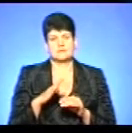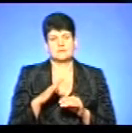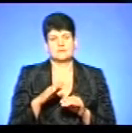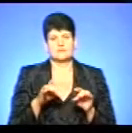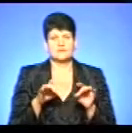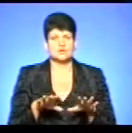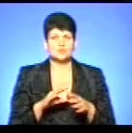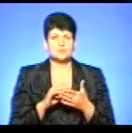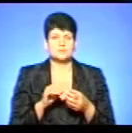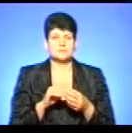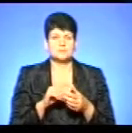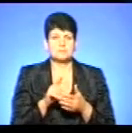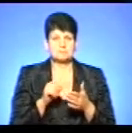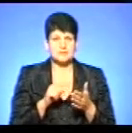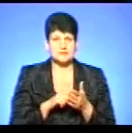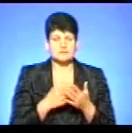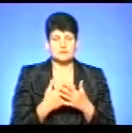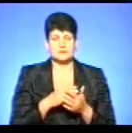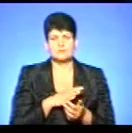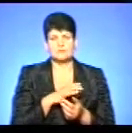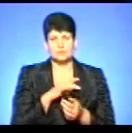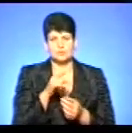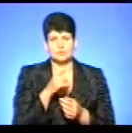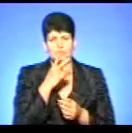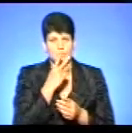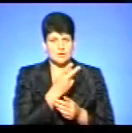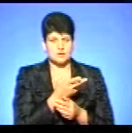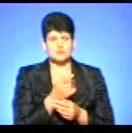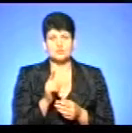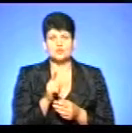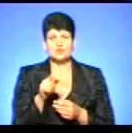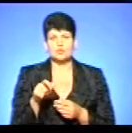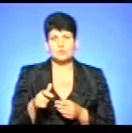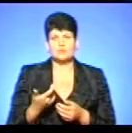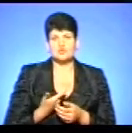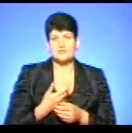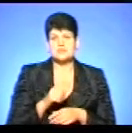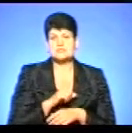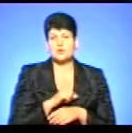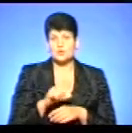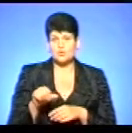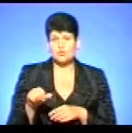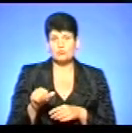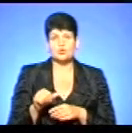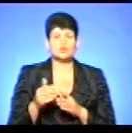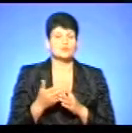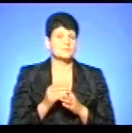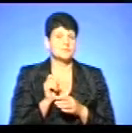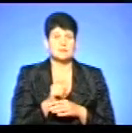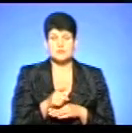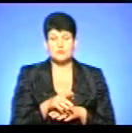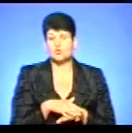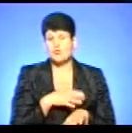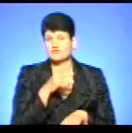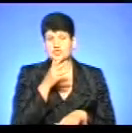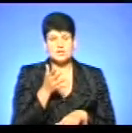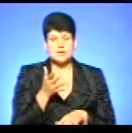Наприклад, якщо, так як було в сюжеті показано, що люди проживають за кордоном і субсидія не призначається, довший час